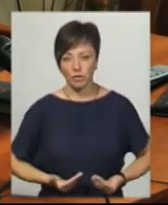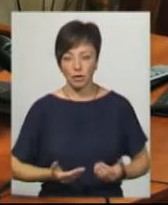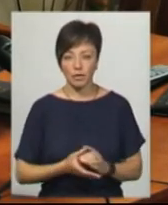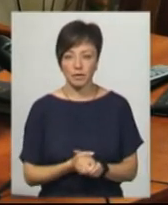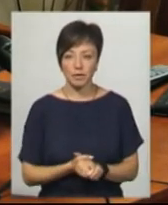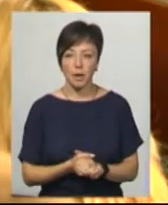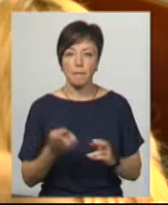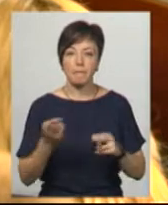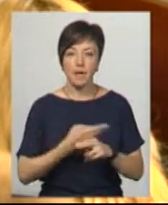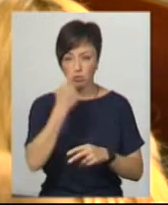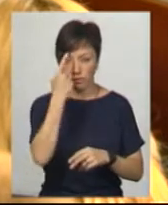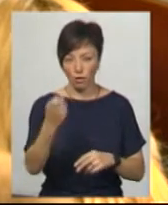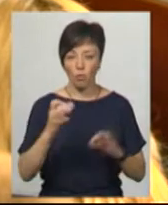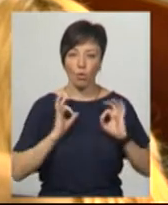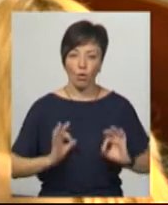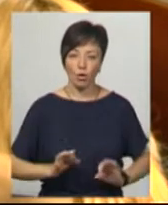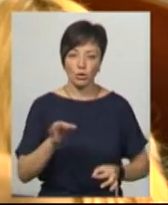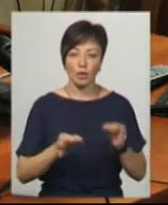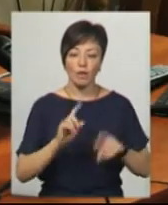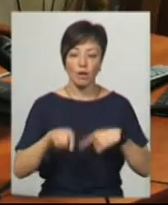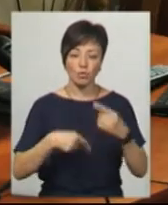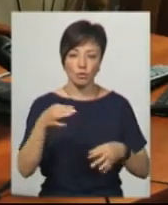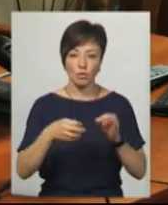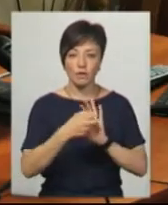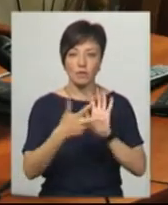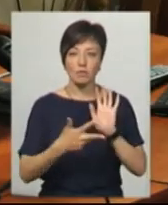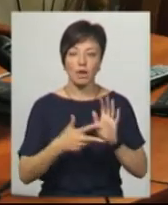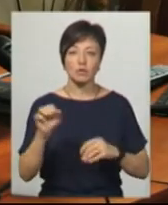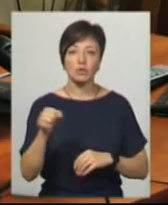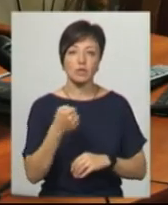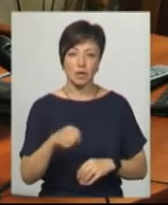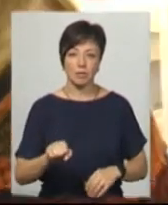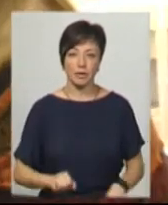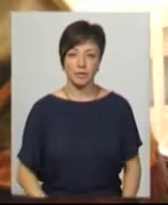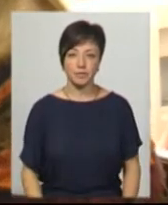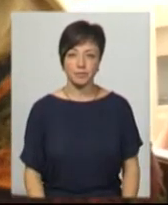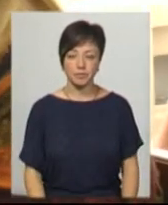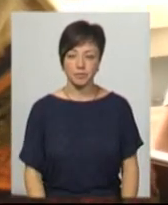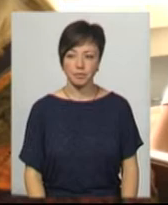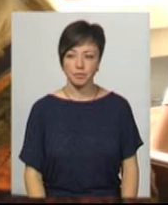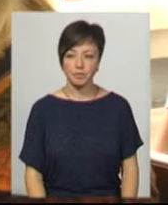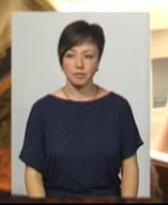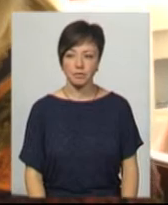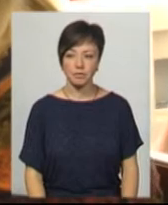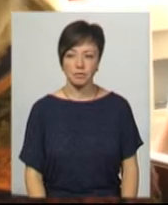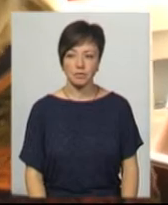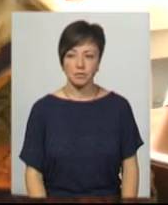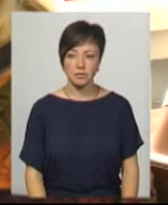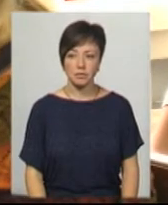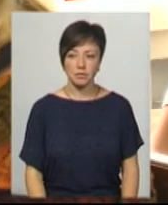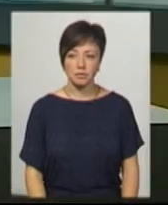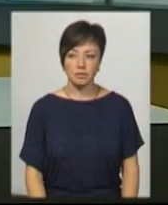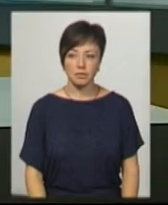дозвілу прокурора чи суду. Наступне судове засідання відбудеться 18 серпня. Анастасія Збродова, Юрій Чорний, новини на Суспільному, Хмельницький.